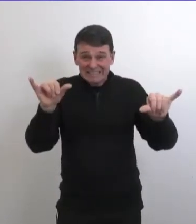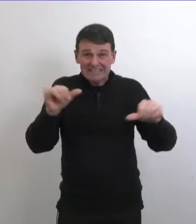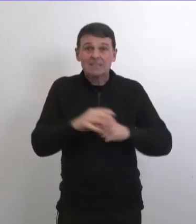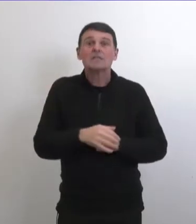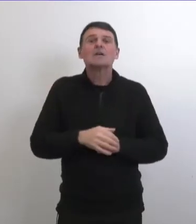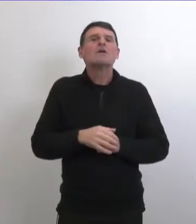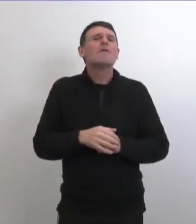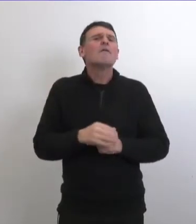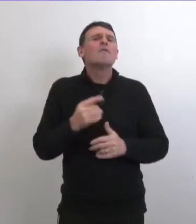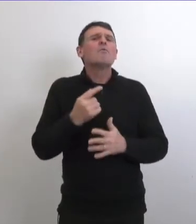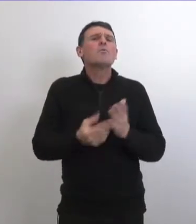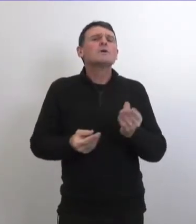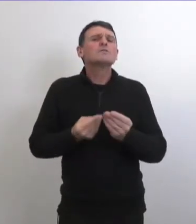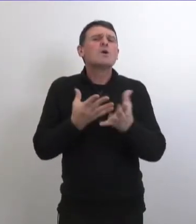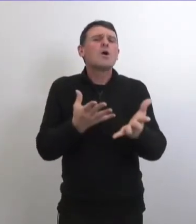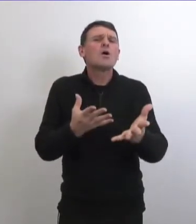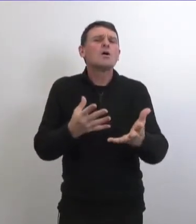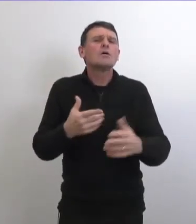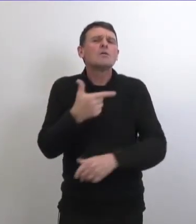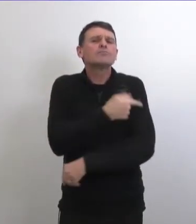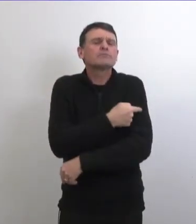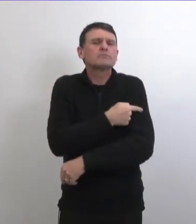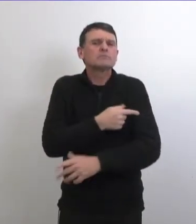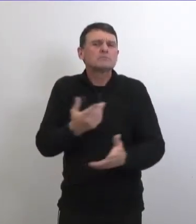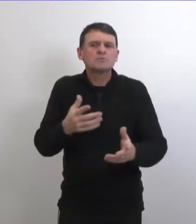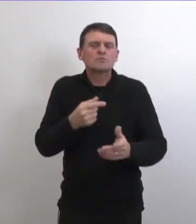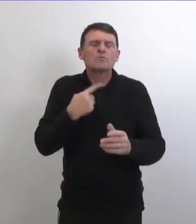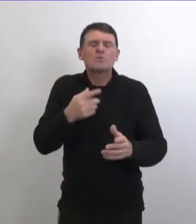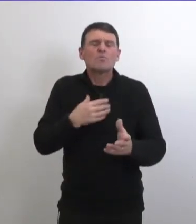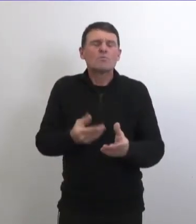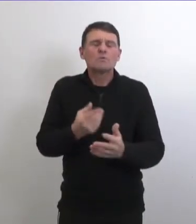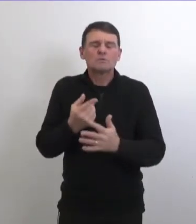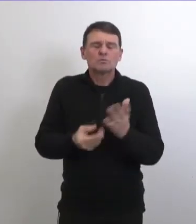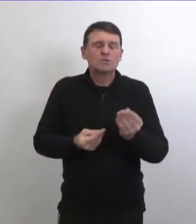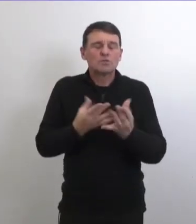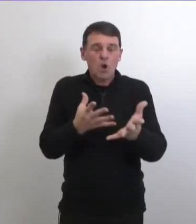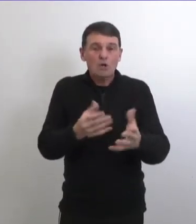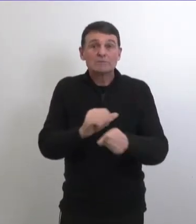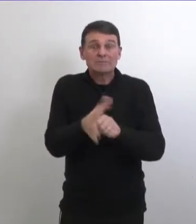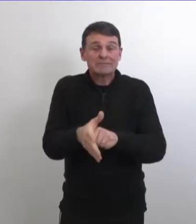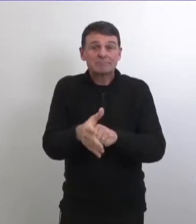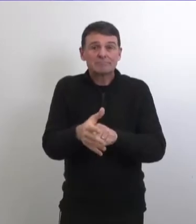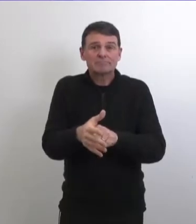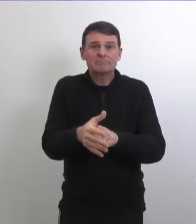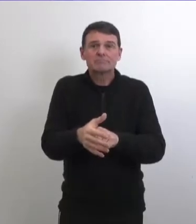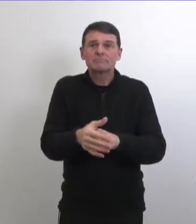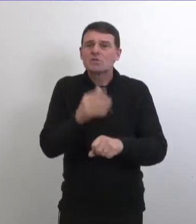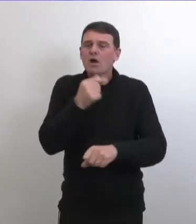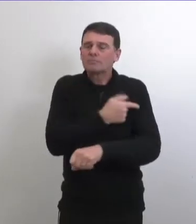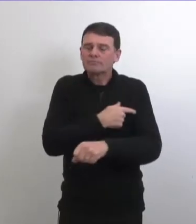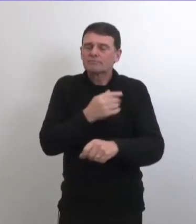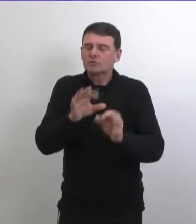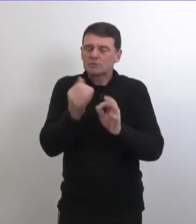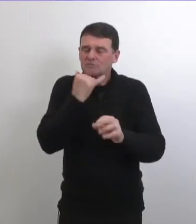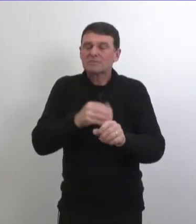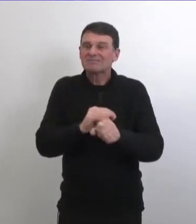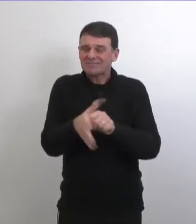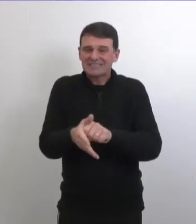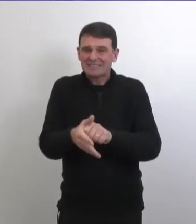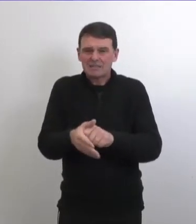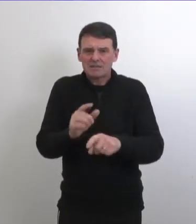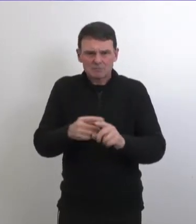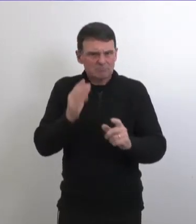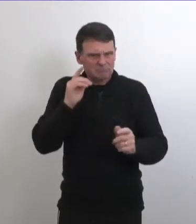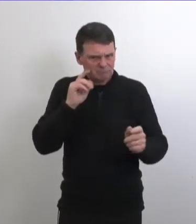ne voyagez pas pendant les fêtes il ya des changements au niveau des données épidémiologiques dans toutes les provinces on en a chez nous ici